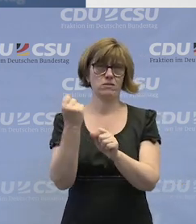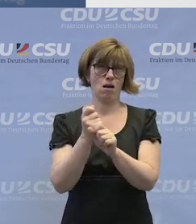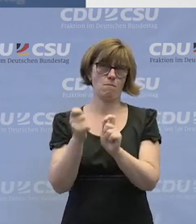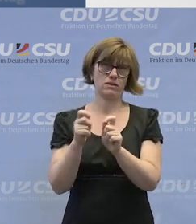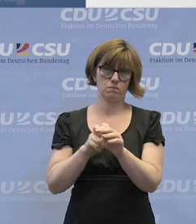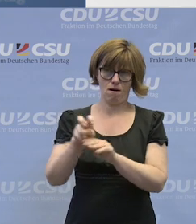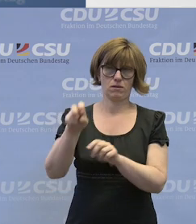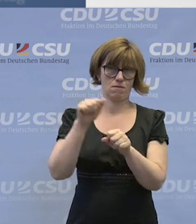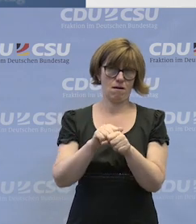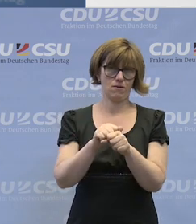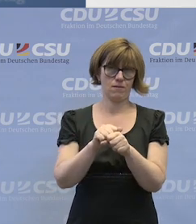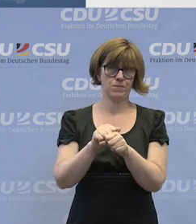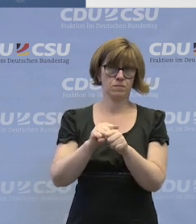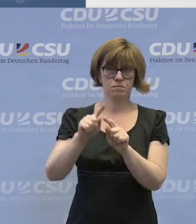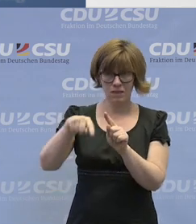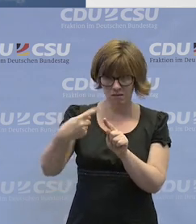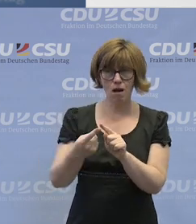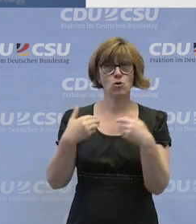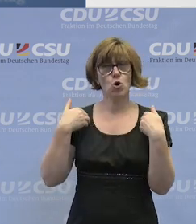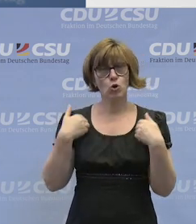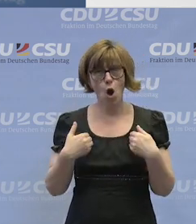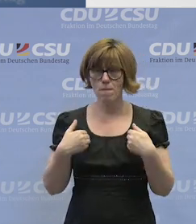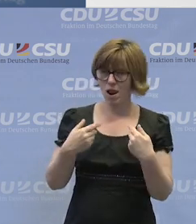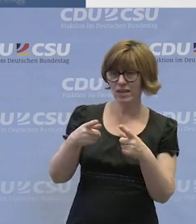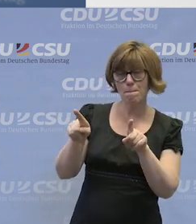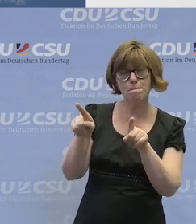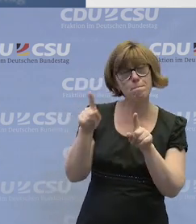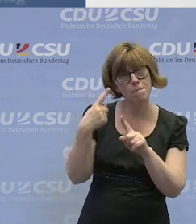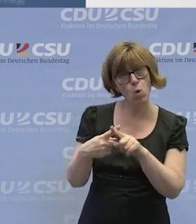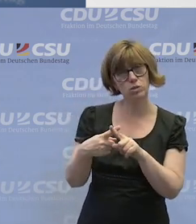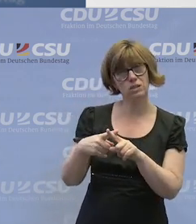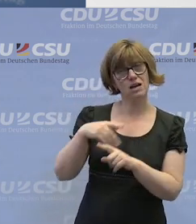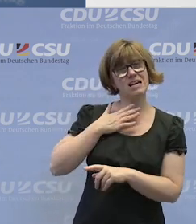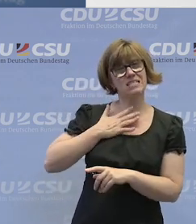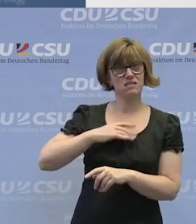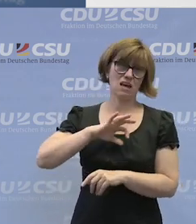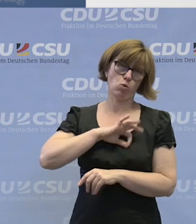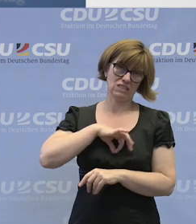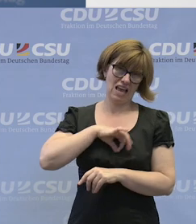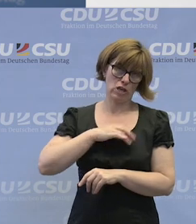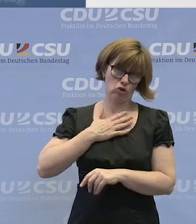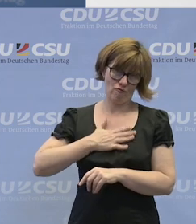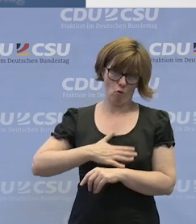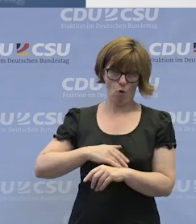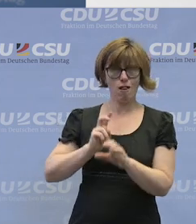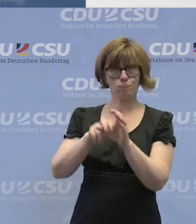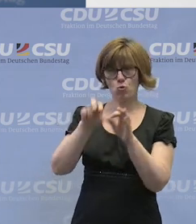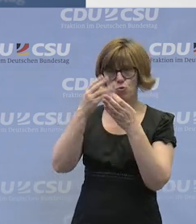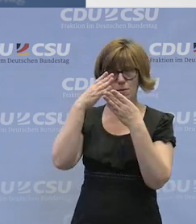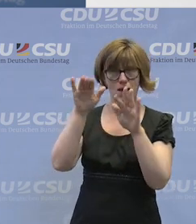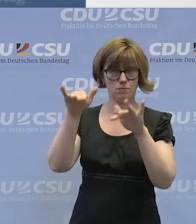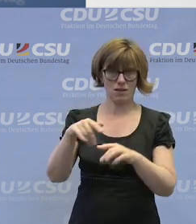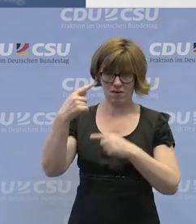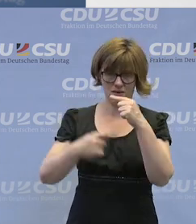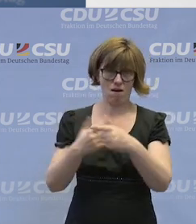Fuß zu fassen und dort bei körperlichem und seelischem Wohlergehen eine gute Perspektive